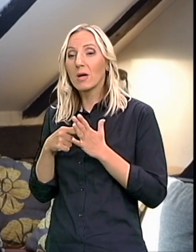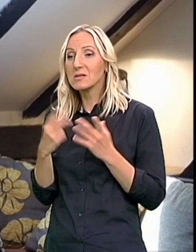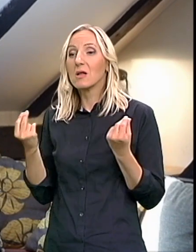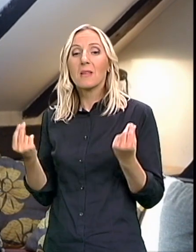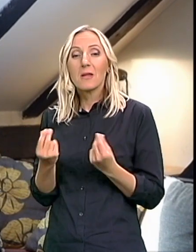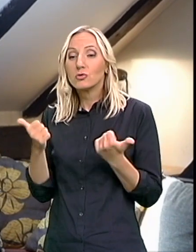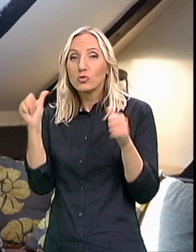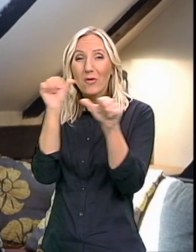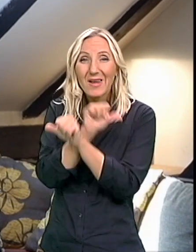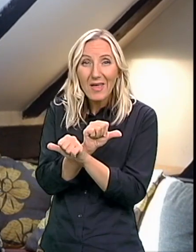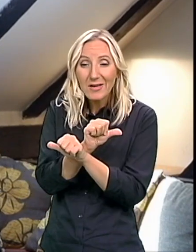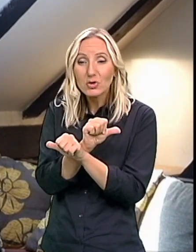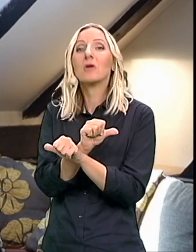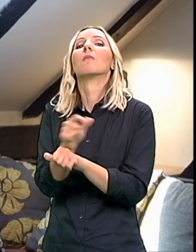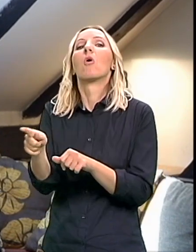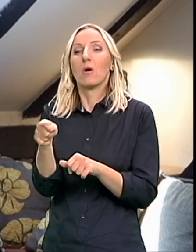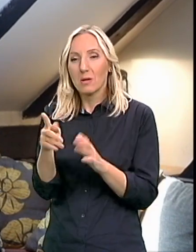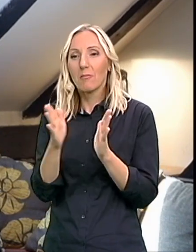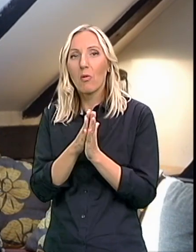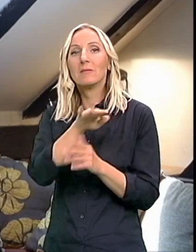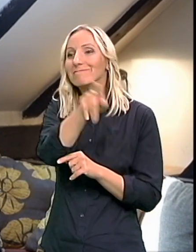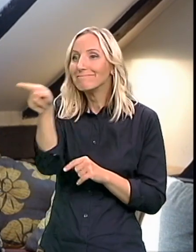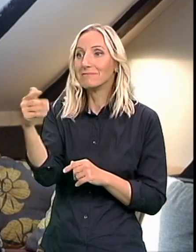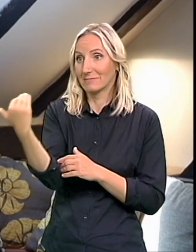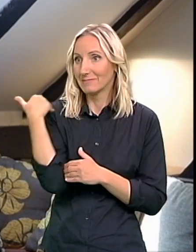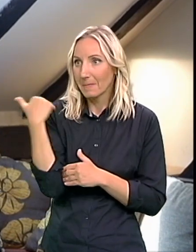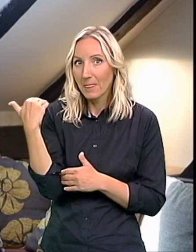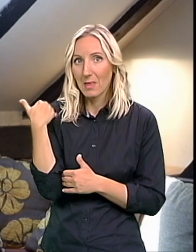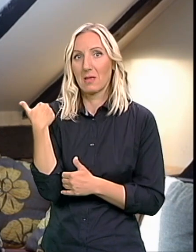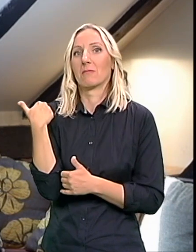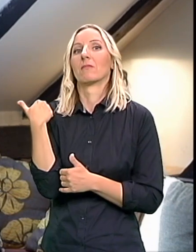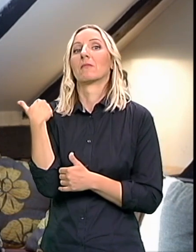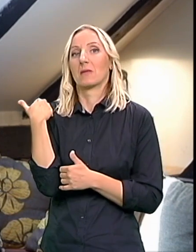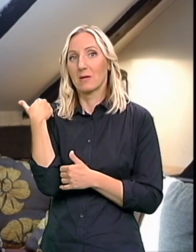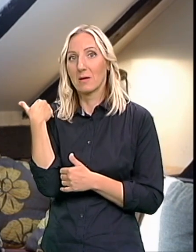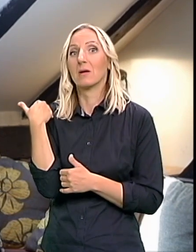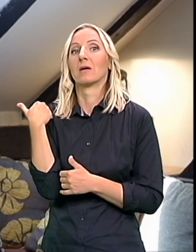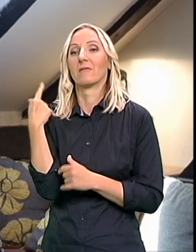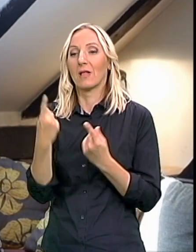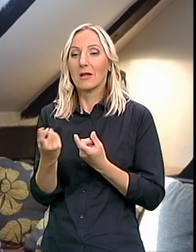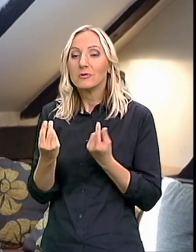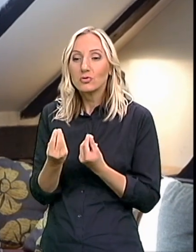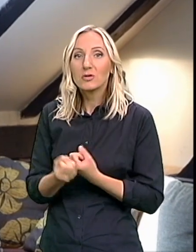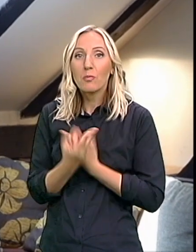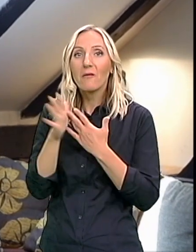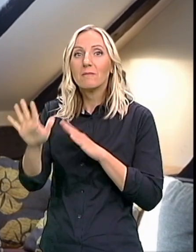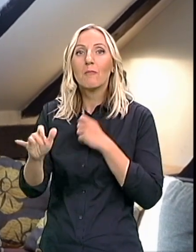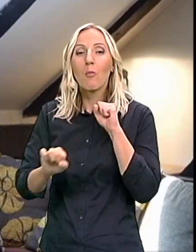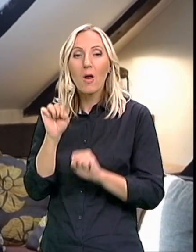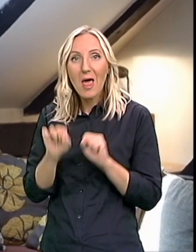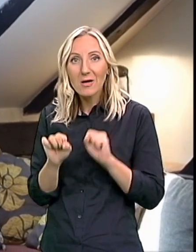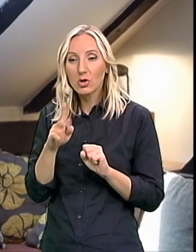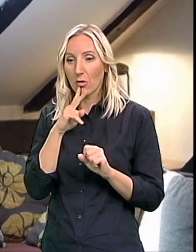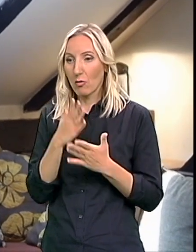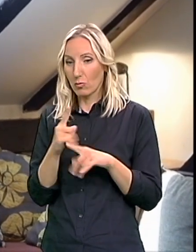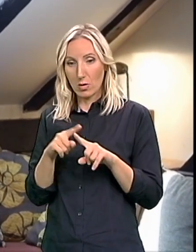grešimo Da nam ukažu na to Da bilo kakvo ispoljavanje nekakvog ponašanja Koje je odudara